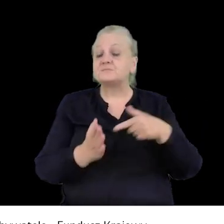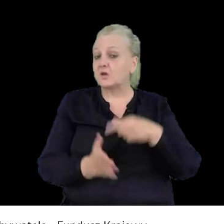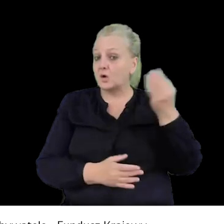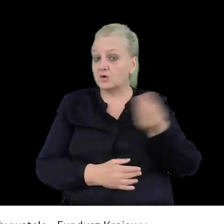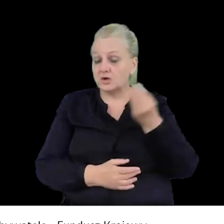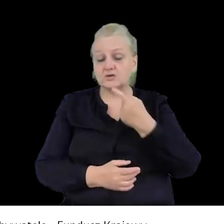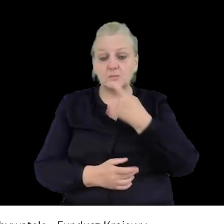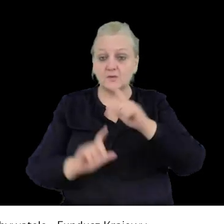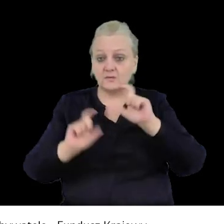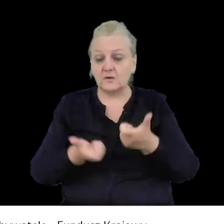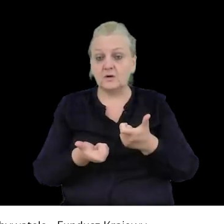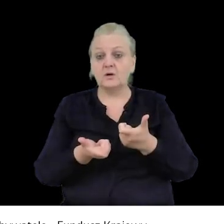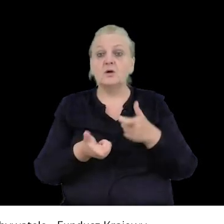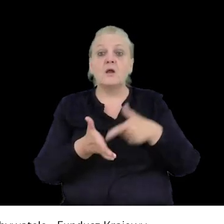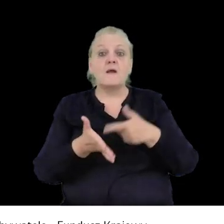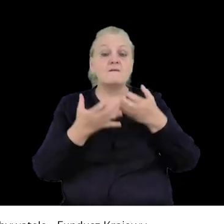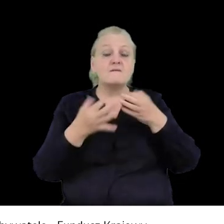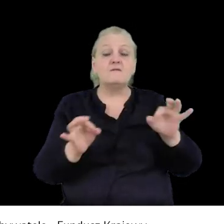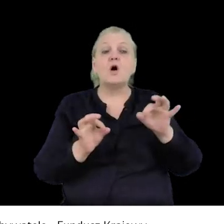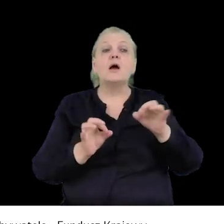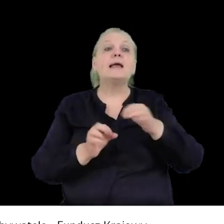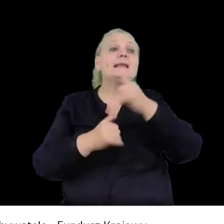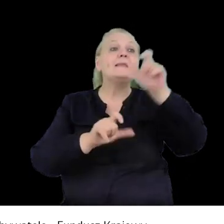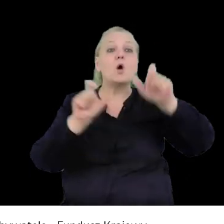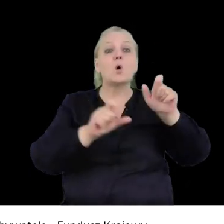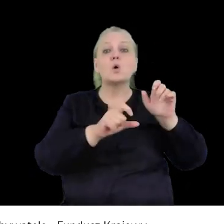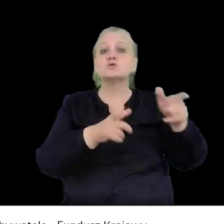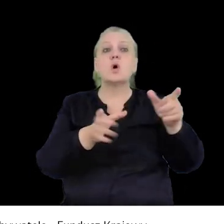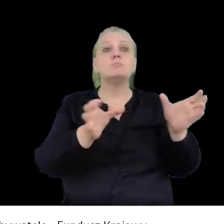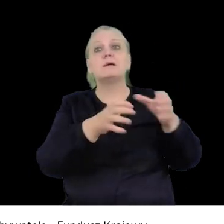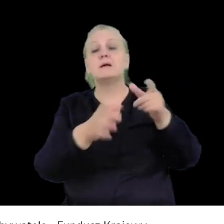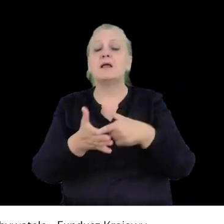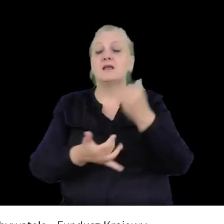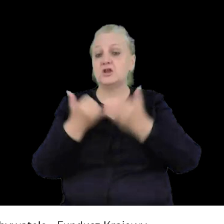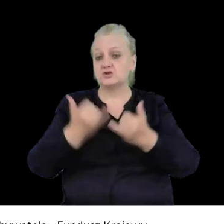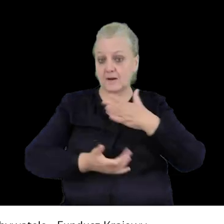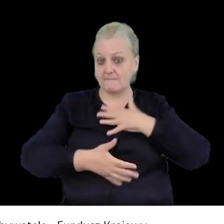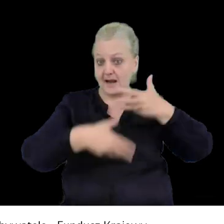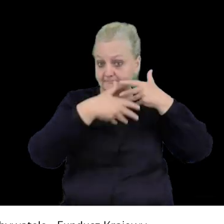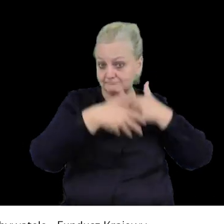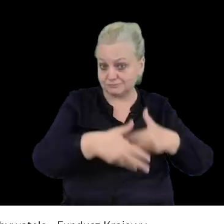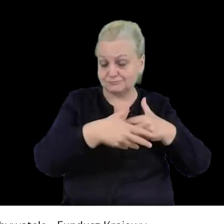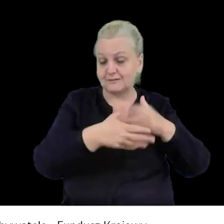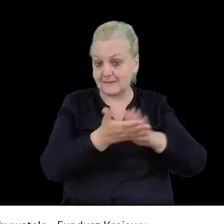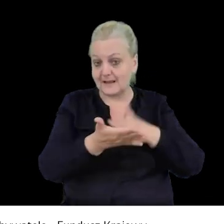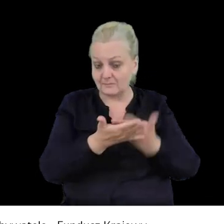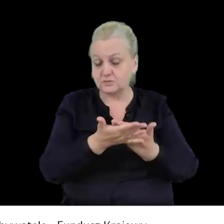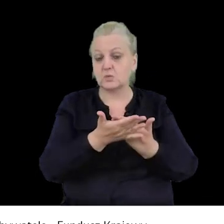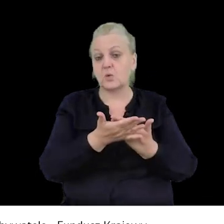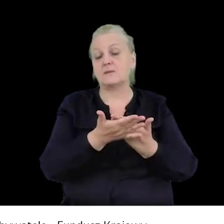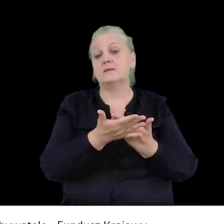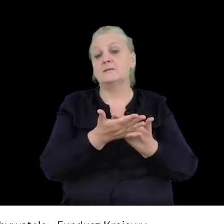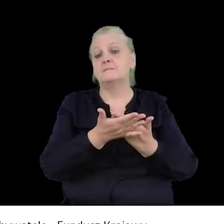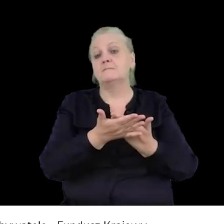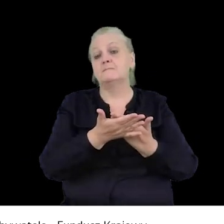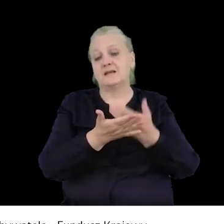wspomniane, że tak długo, jak nie narusza wolności innych osób, czyli na przykład jeżeli mamy demonstrację i kontra demonstrację, o